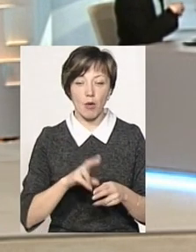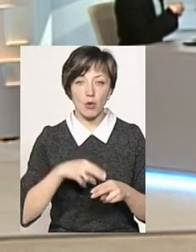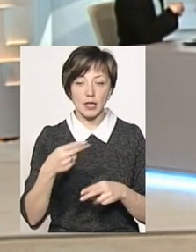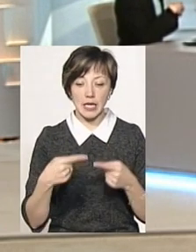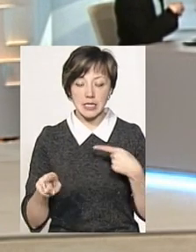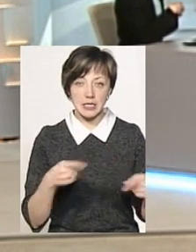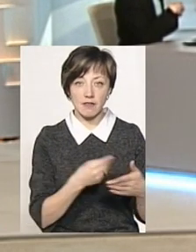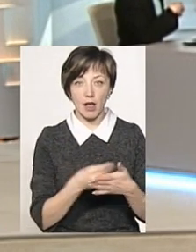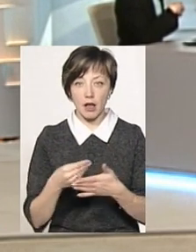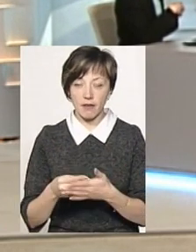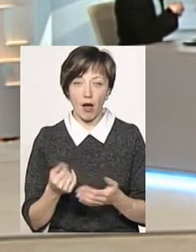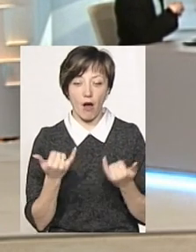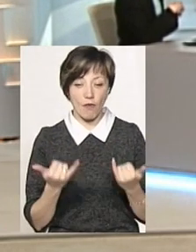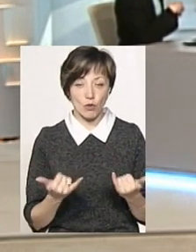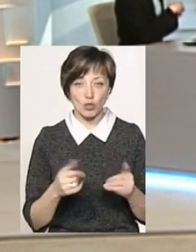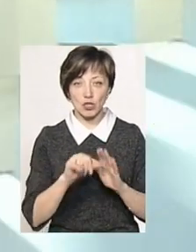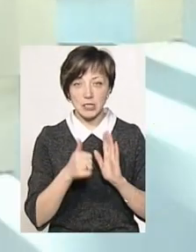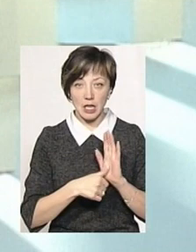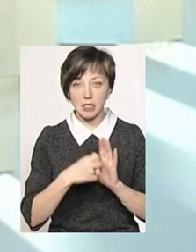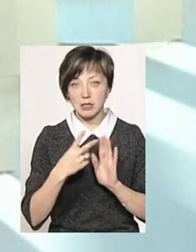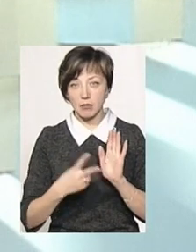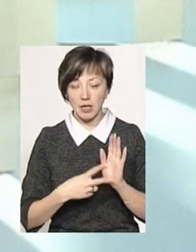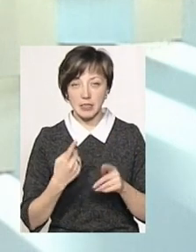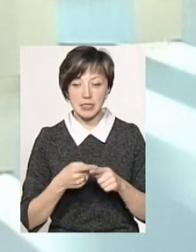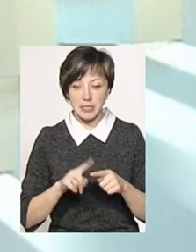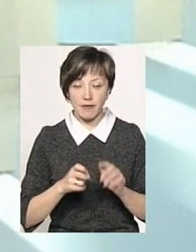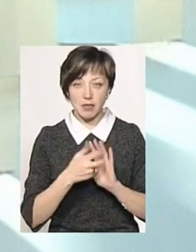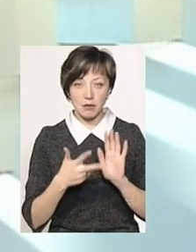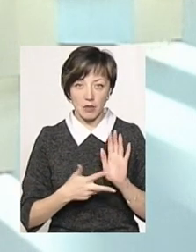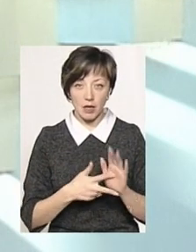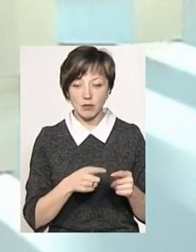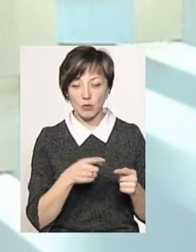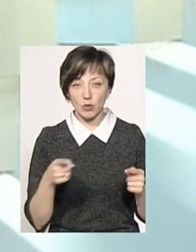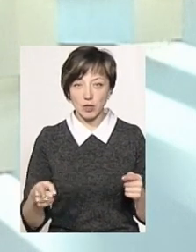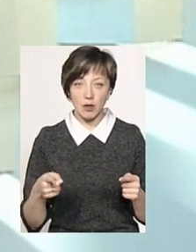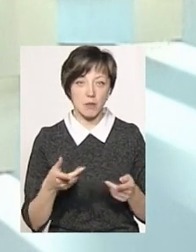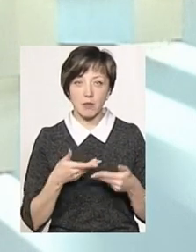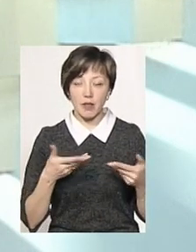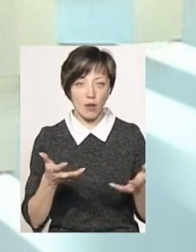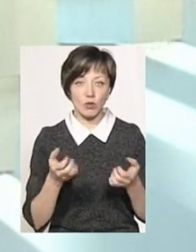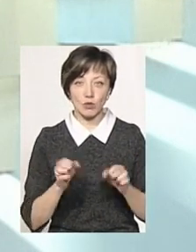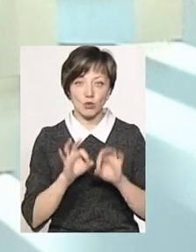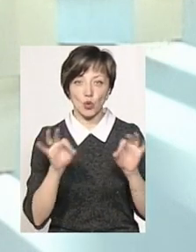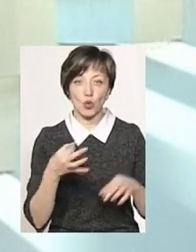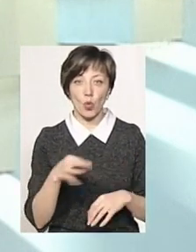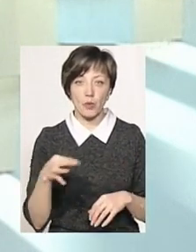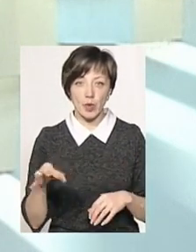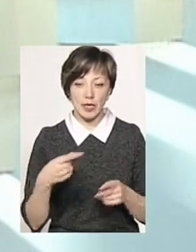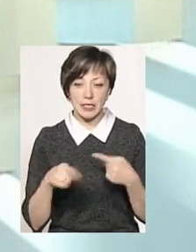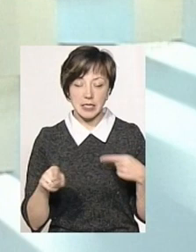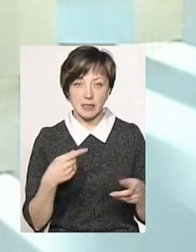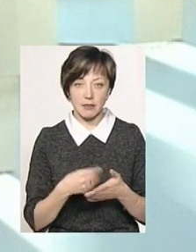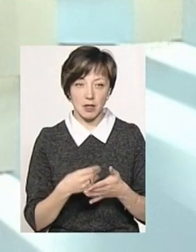покриття різниці в тарифах. А от вже 2016, 2017 і цей 2018, напротяг цих років, вони отримали жодної копійки